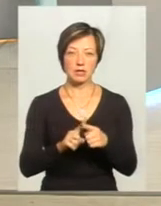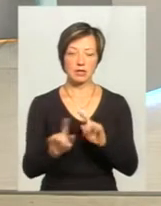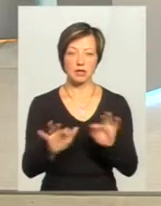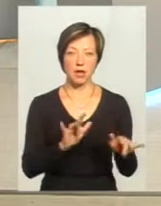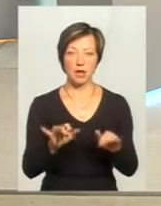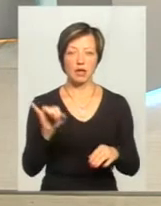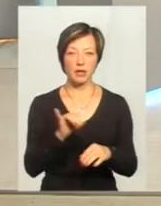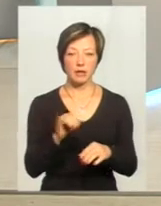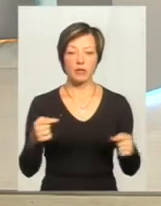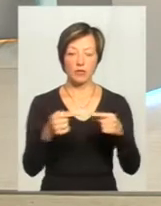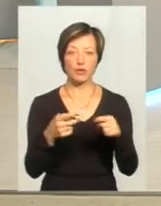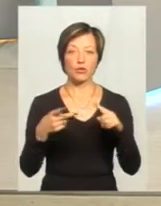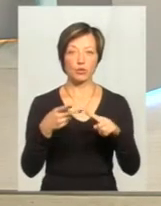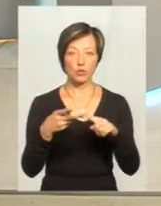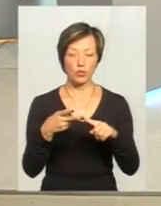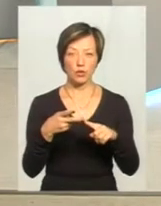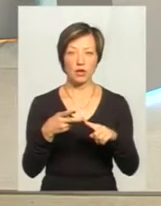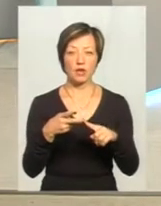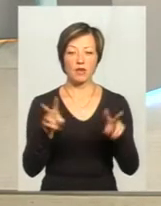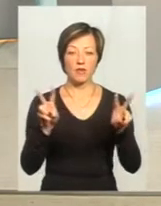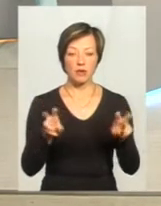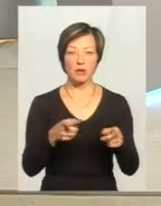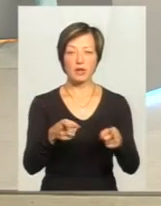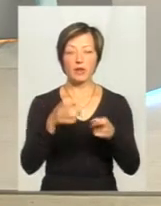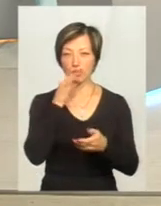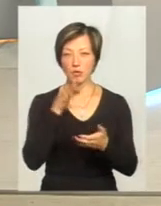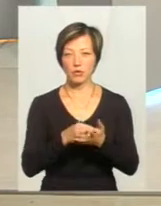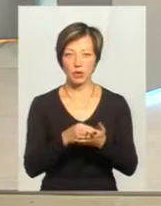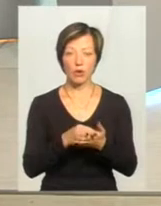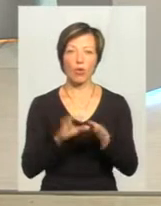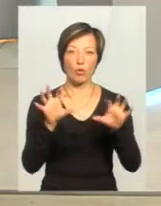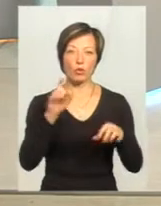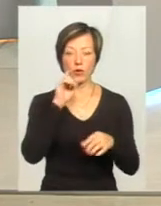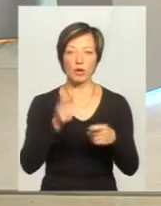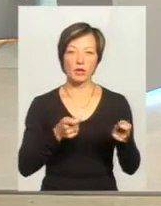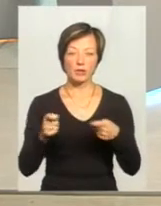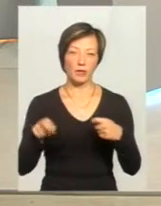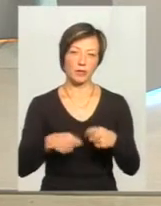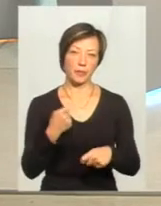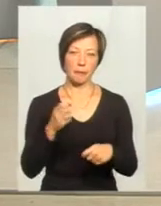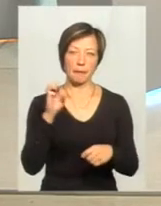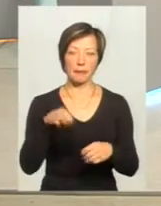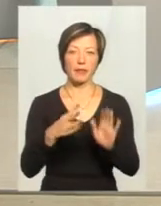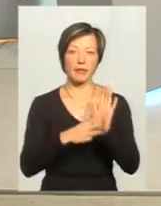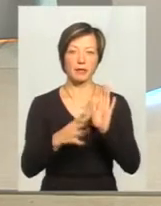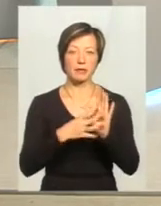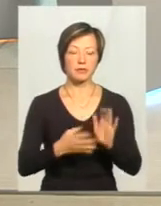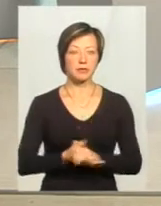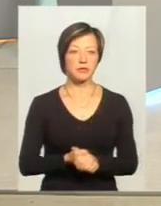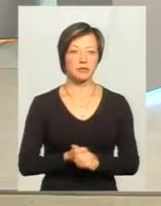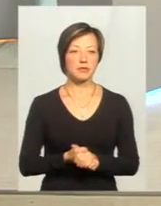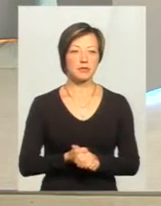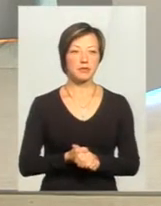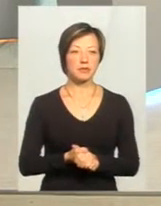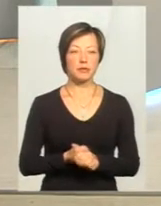І відповідний другий вид притягнення до відповідальної особи, передбачений Кодексом України про адміністративні правопорушення, стаття 89. Тут